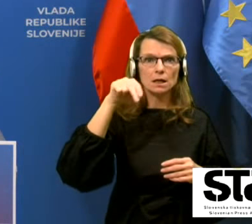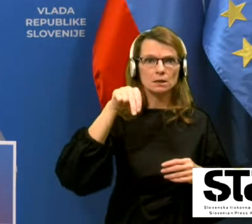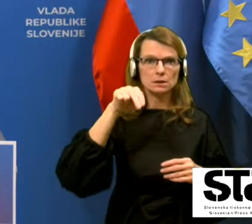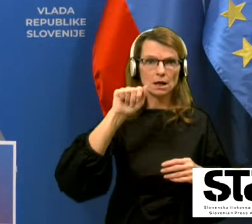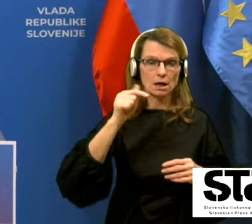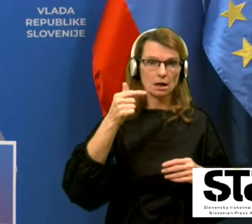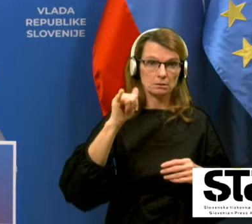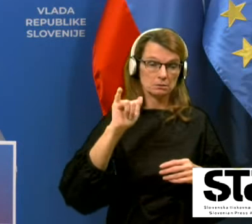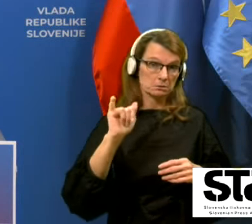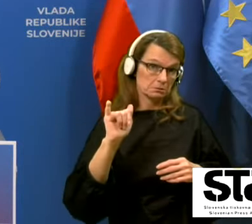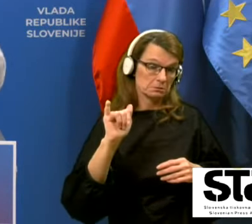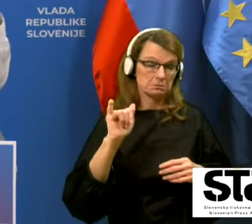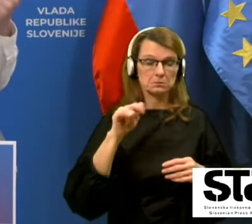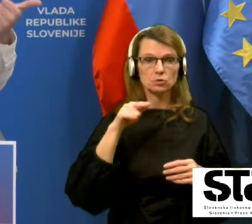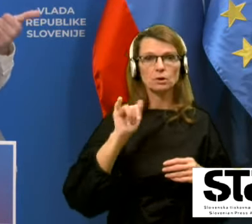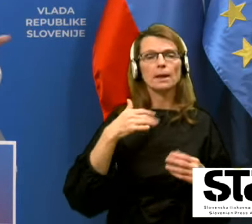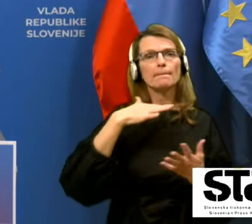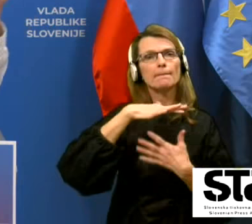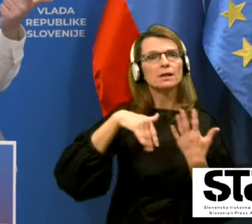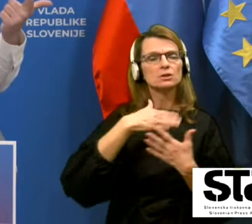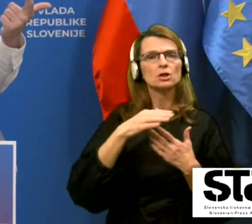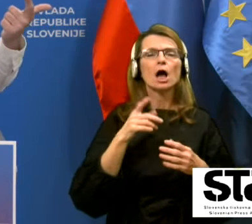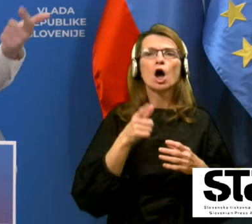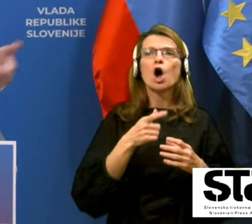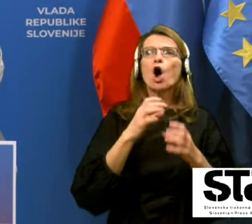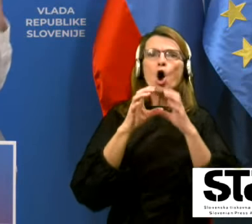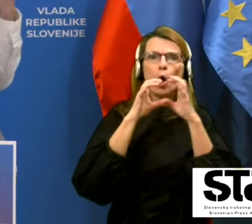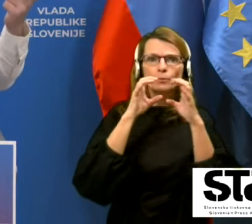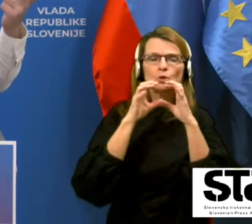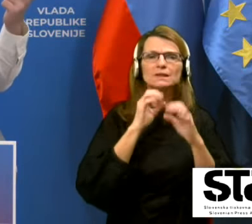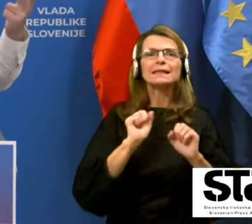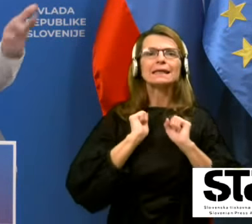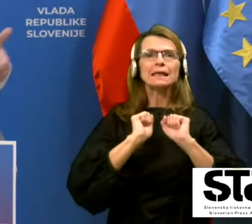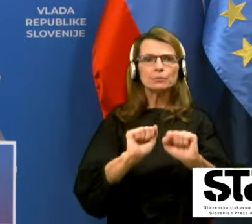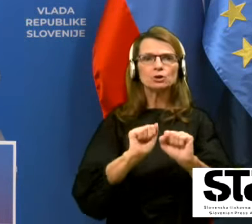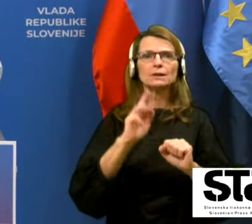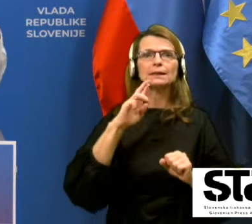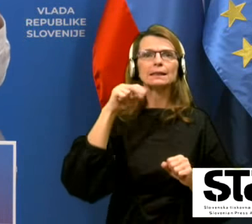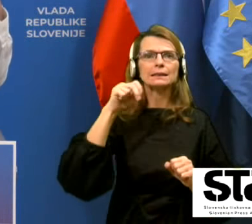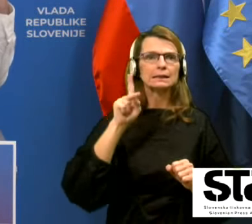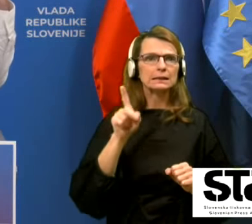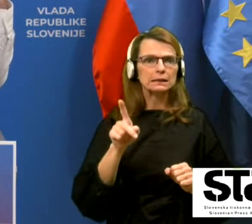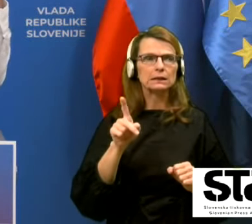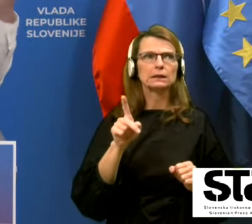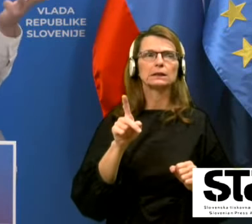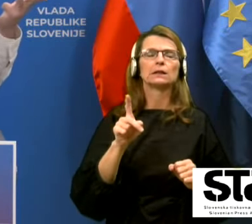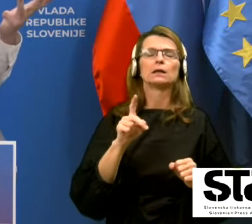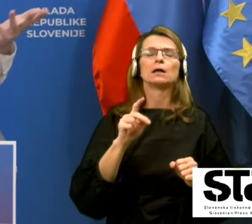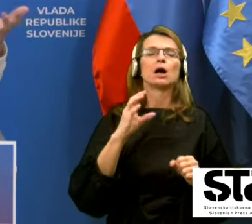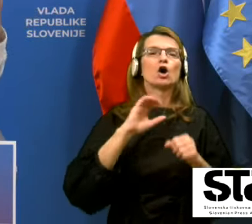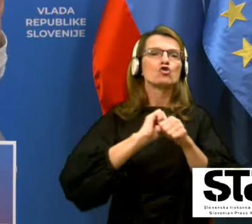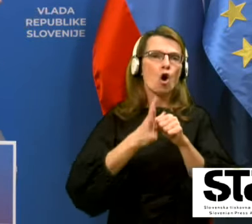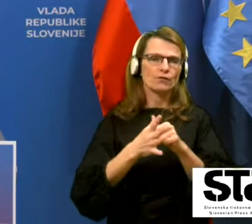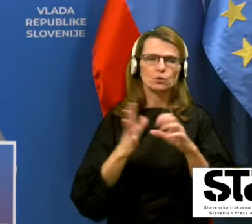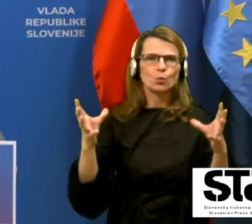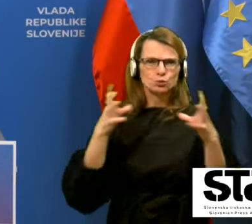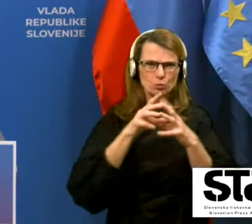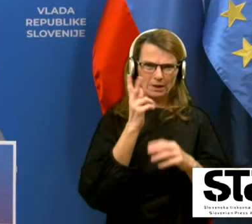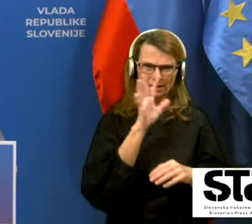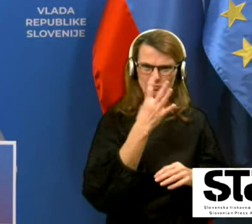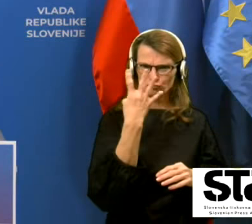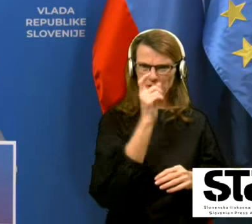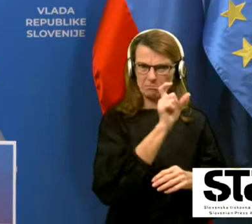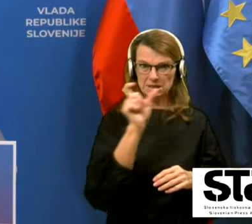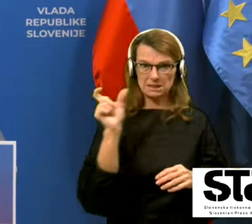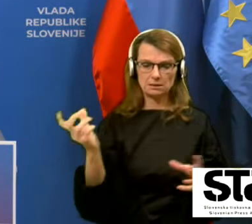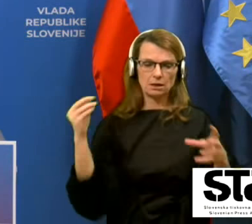pa je, dajmo reči, mešanica. Community, immunity, RNK in COVID. Vse to je, torej,